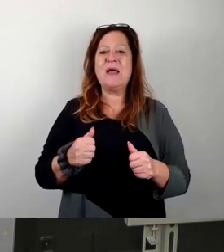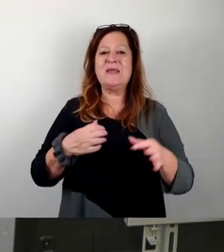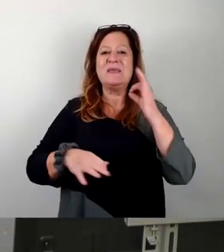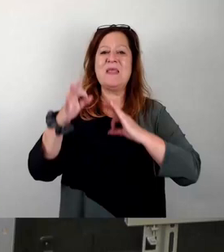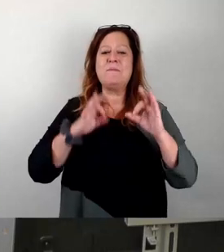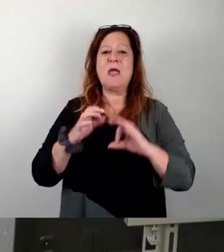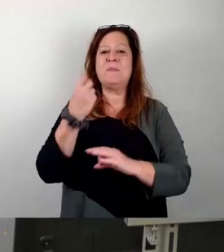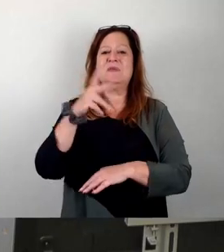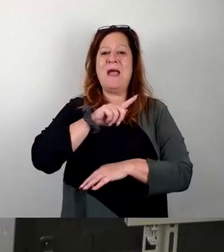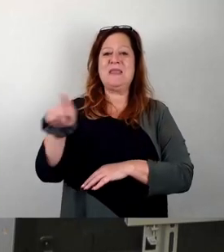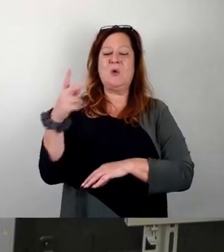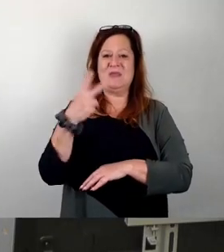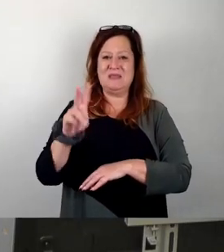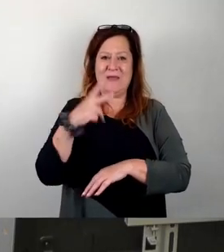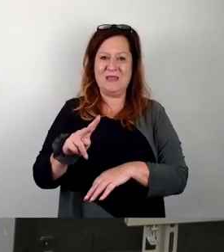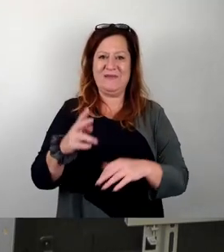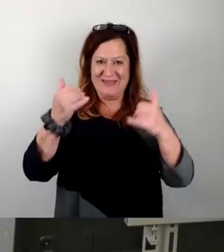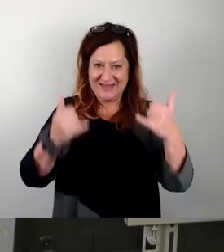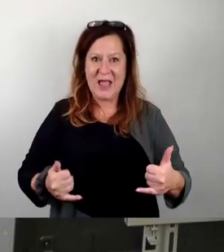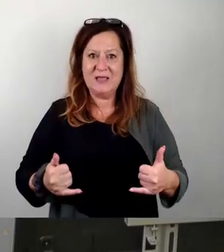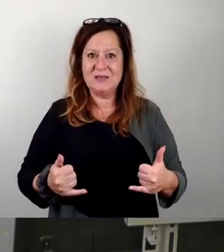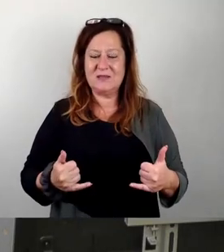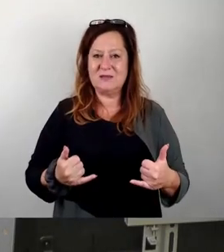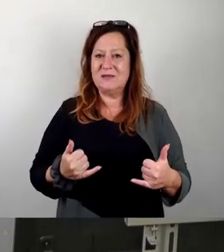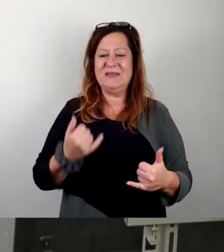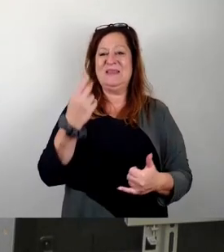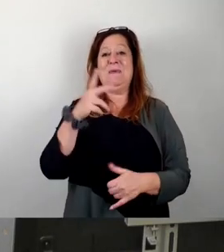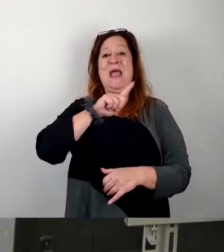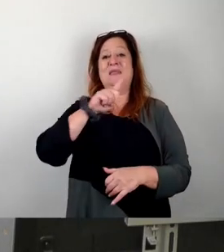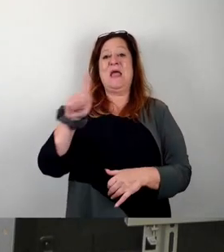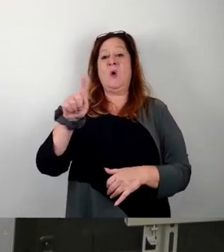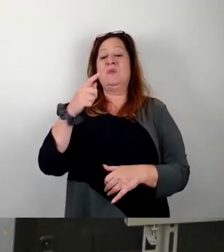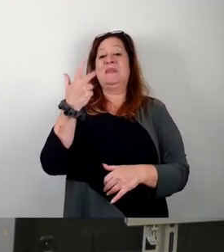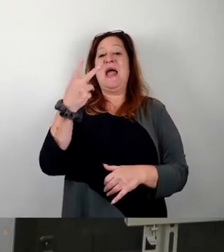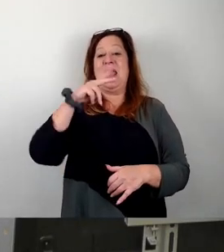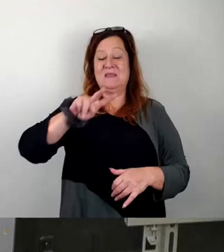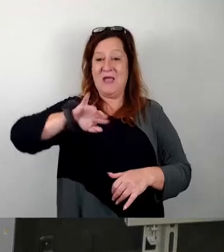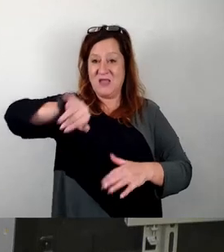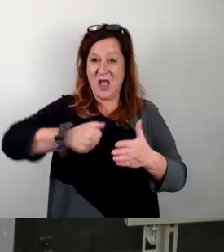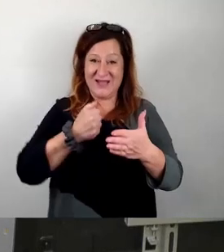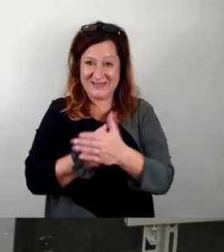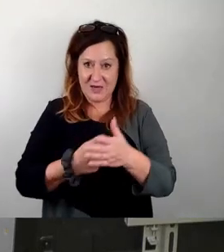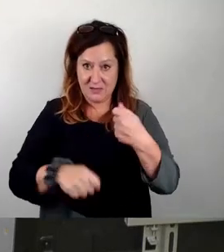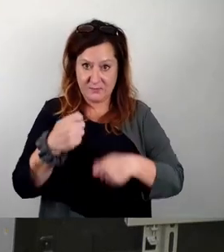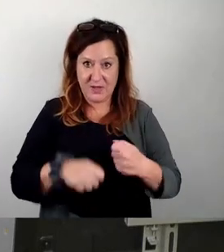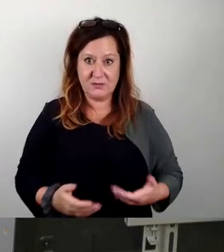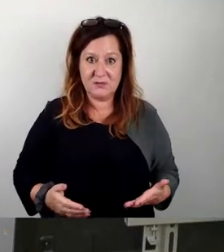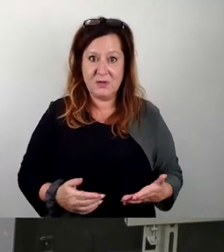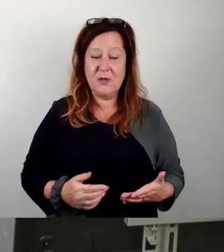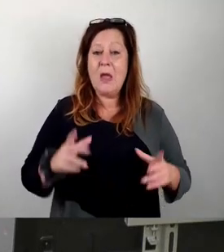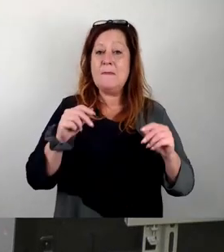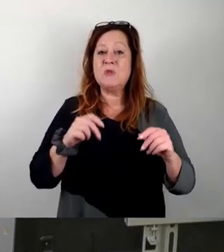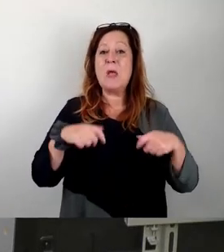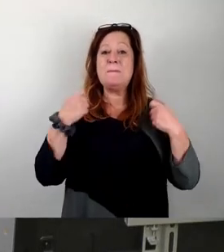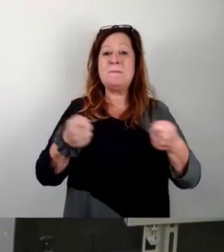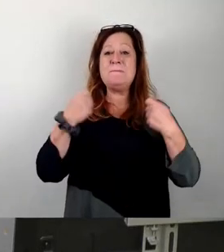Er wird jetzt kurz vor Jahresende 2023 behandelt. Also bei Nichtverlängerung der Betriebserlaubnis,